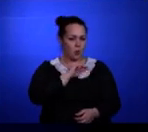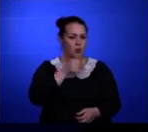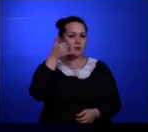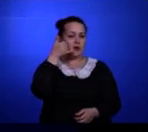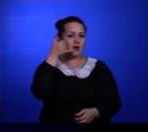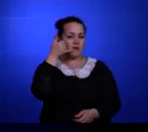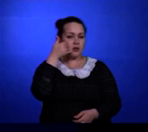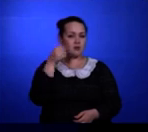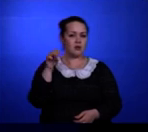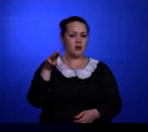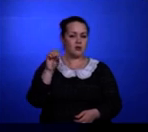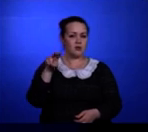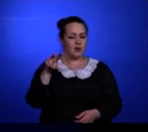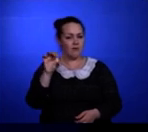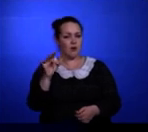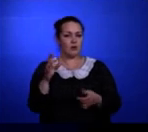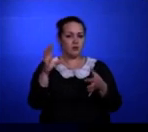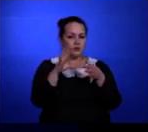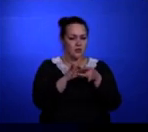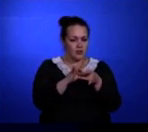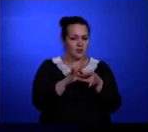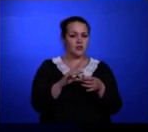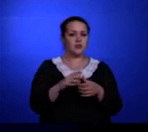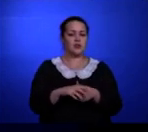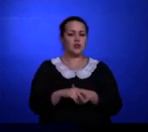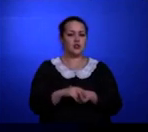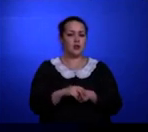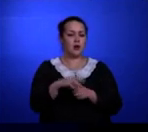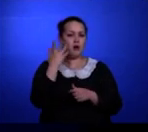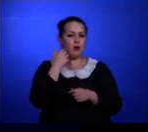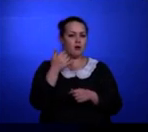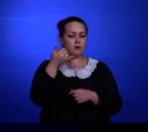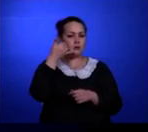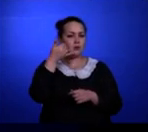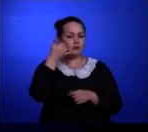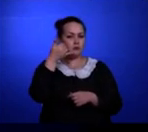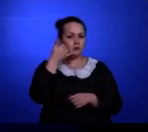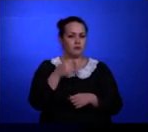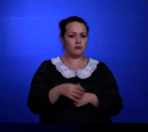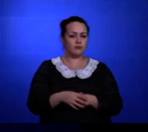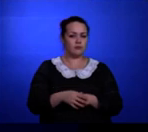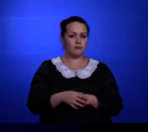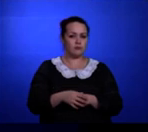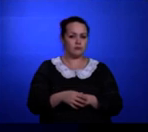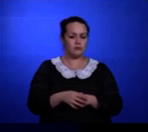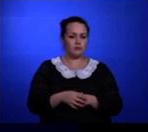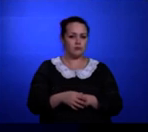это человек, соединяющий телефонных абонентов при звонке по телефонной линии.